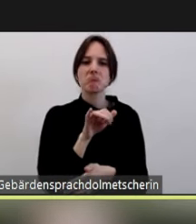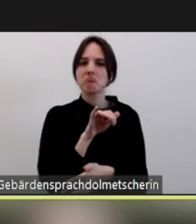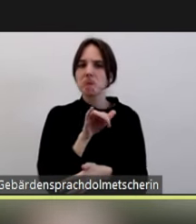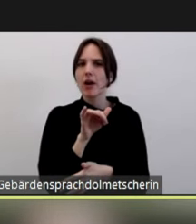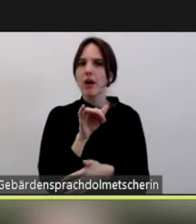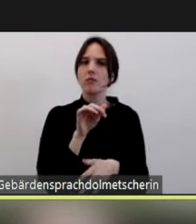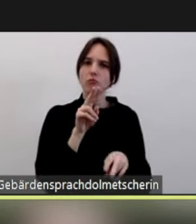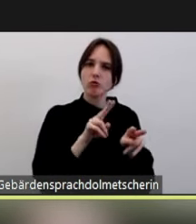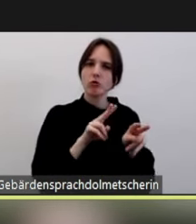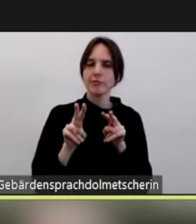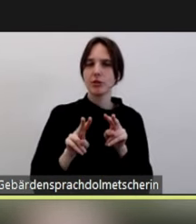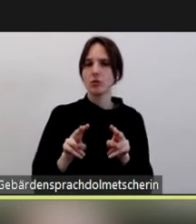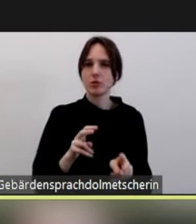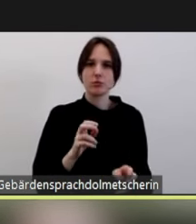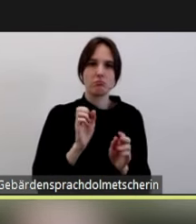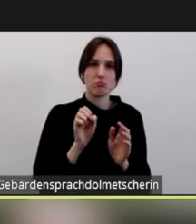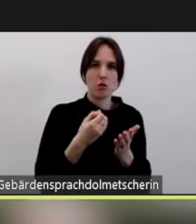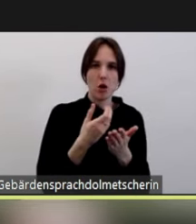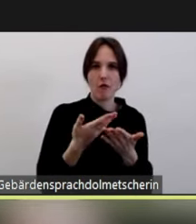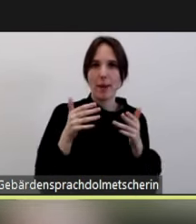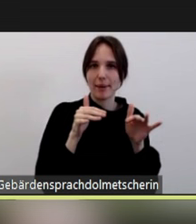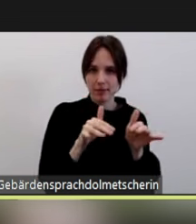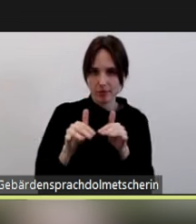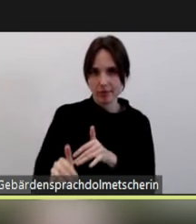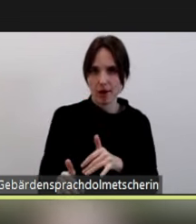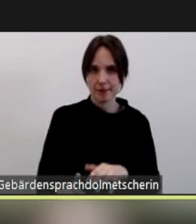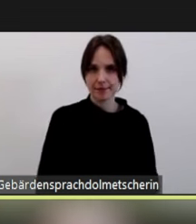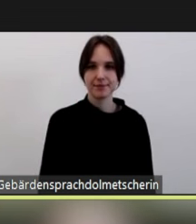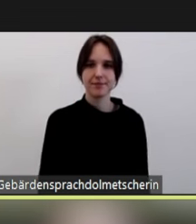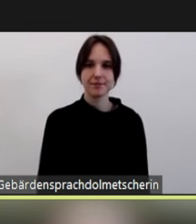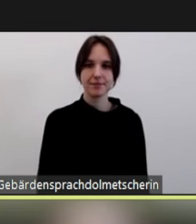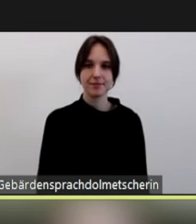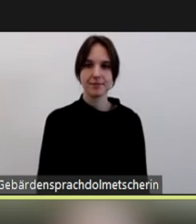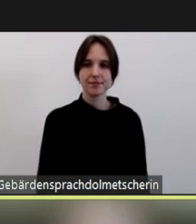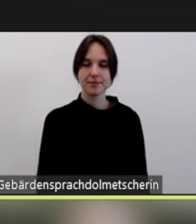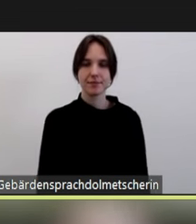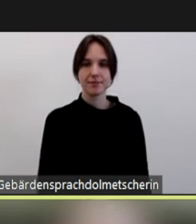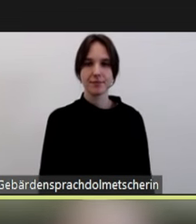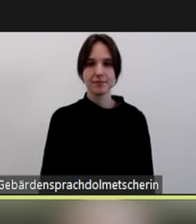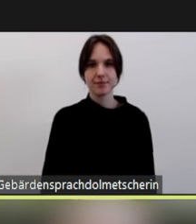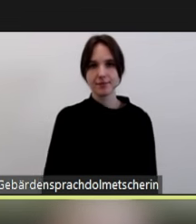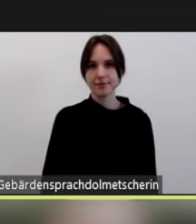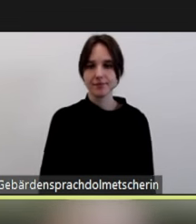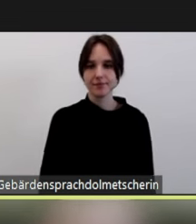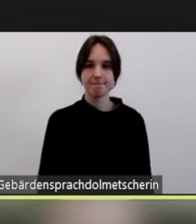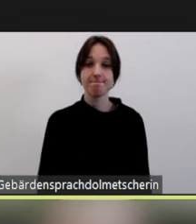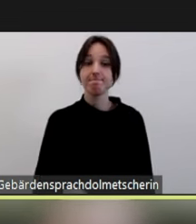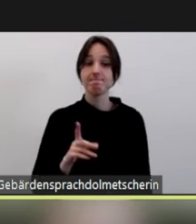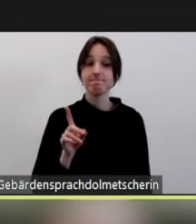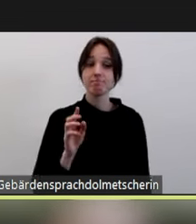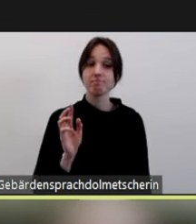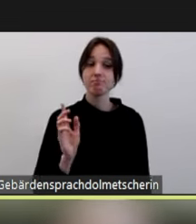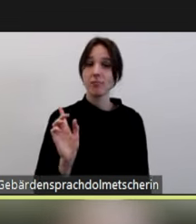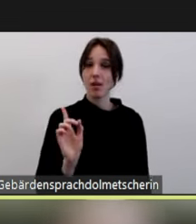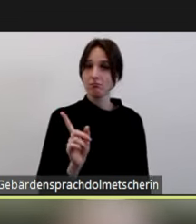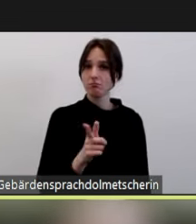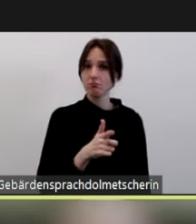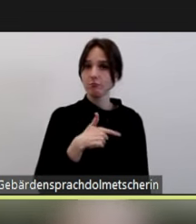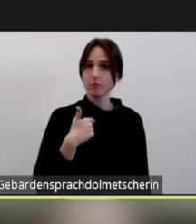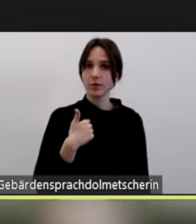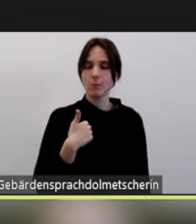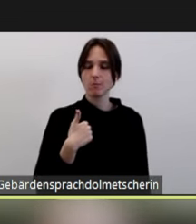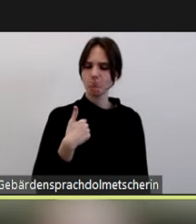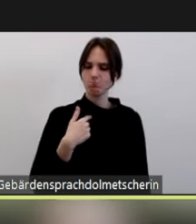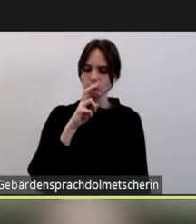unser erstes zivilgesellschaftliches Lagebild als Ergebnispräsentation entstanden ist. Wir verstehen uns in der